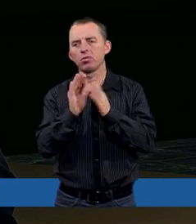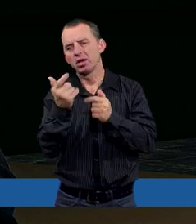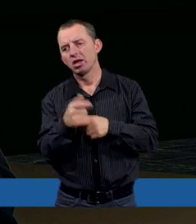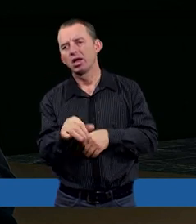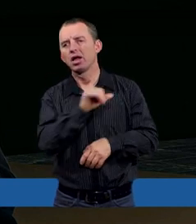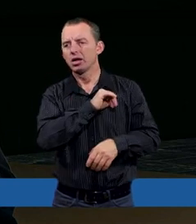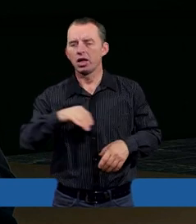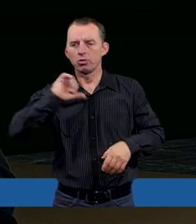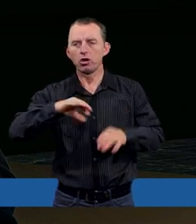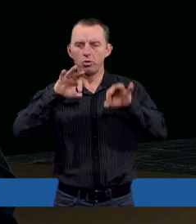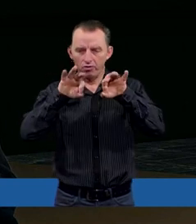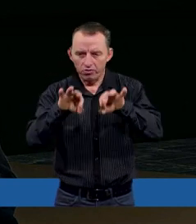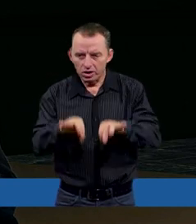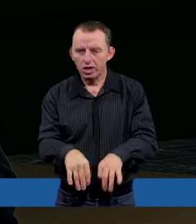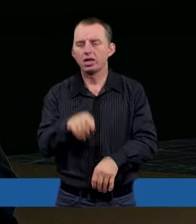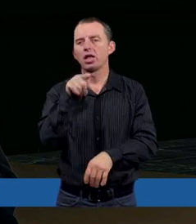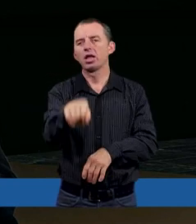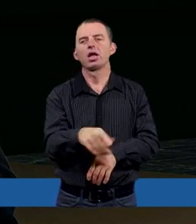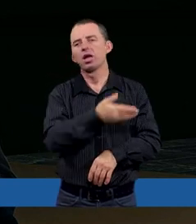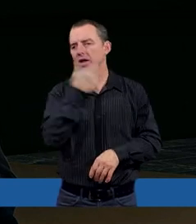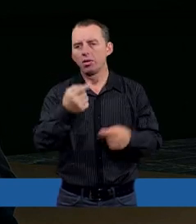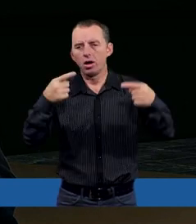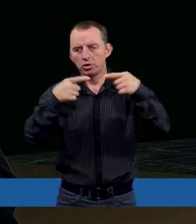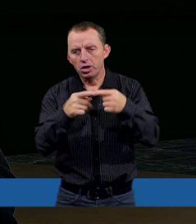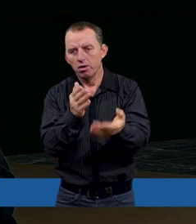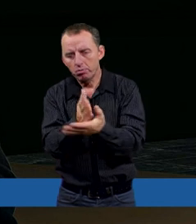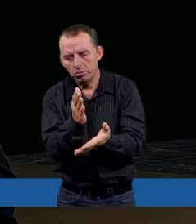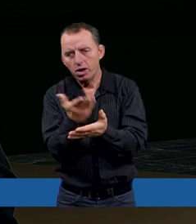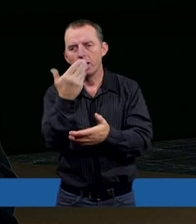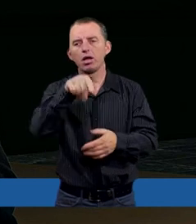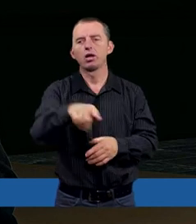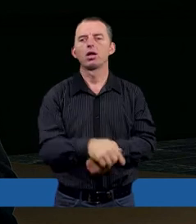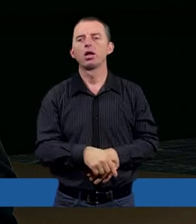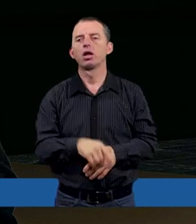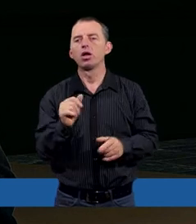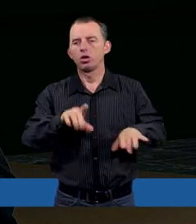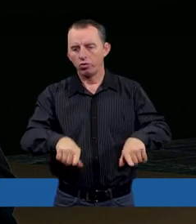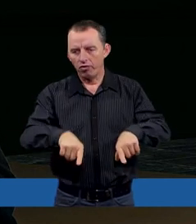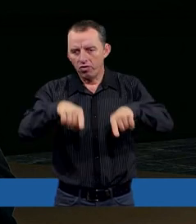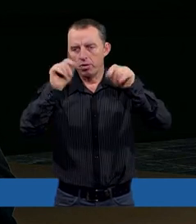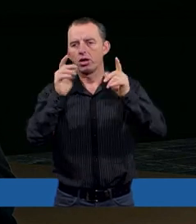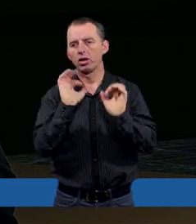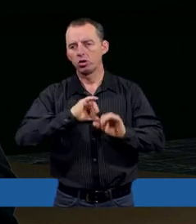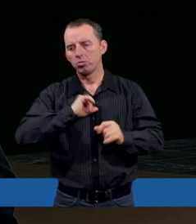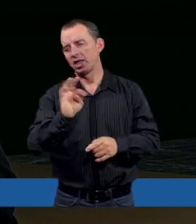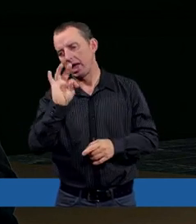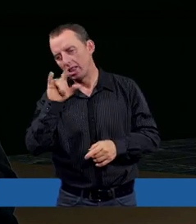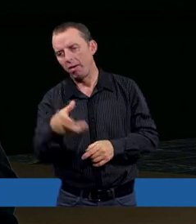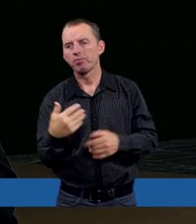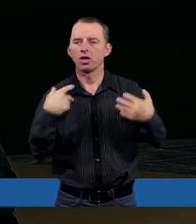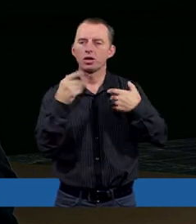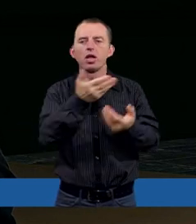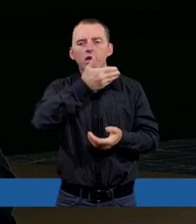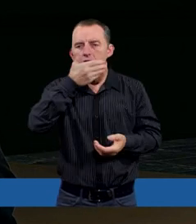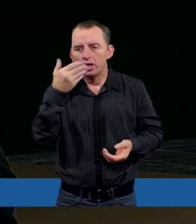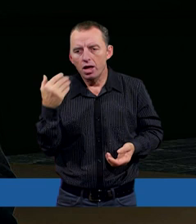sam sobie winien tego, to nie ma sensu pomaganie mu. Ten człowiek wybrał taki styl życia i tam nie